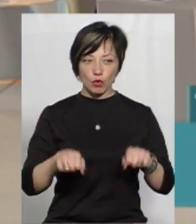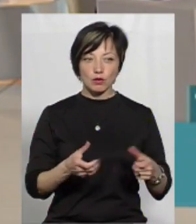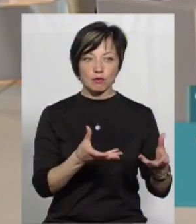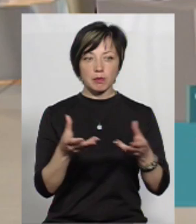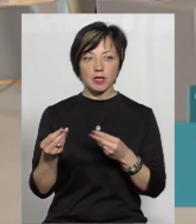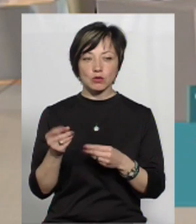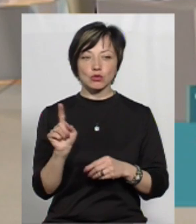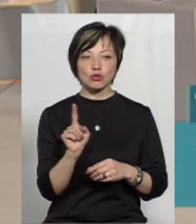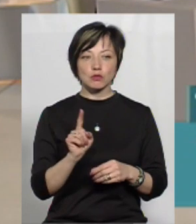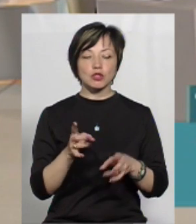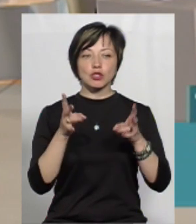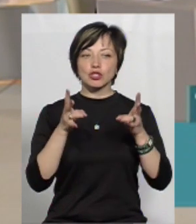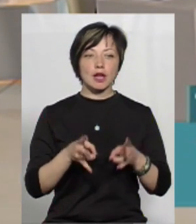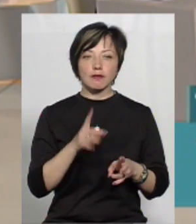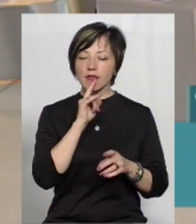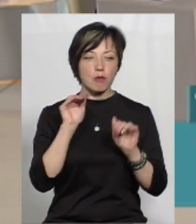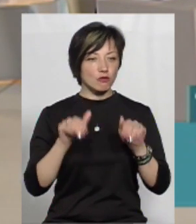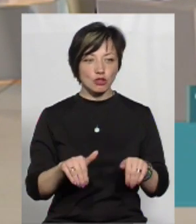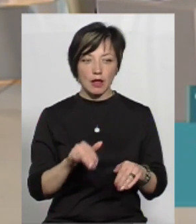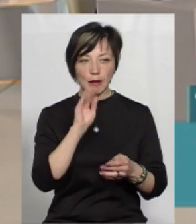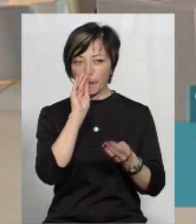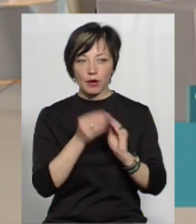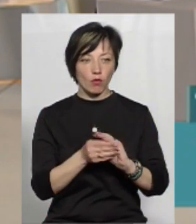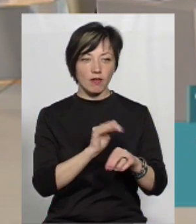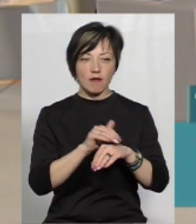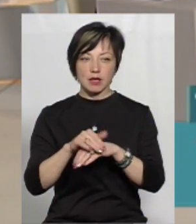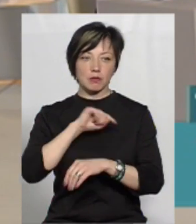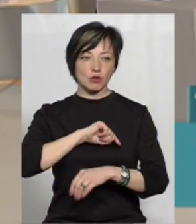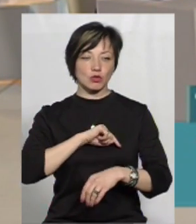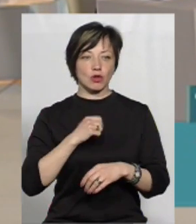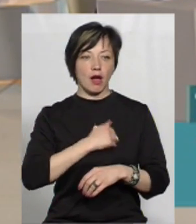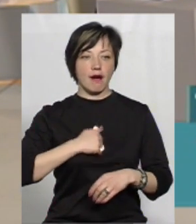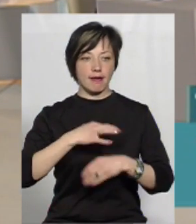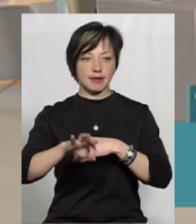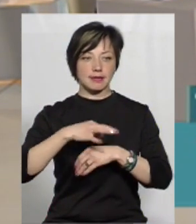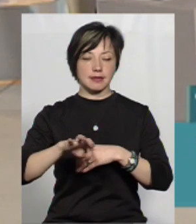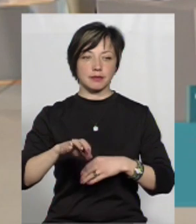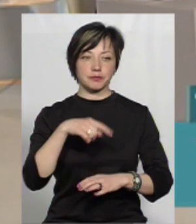плинути на те, аби жертви не мовчали і не приховували факти психологічної агресії?